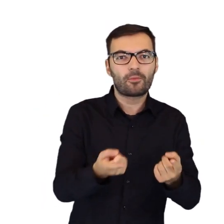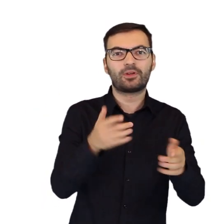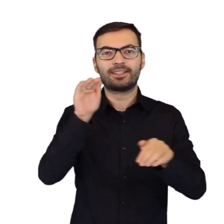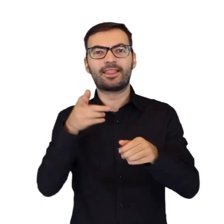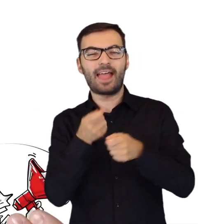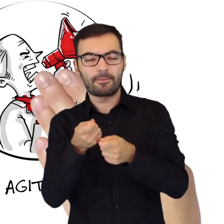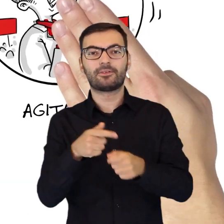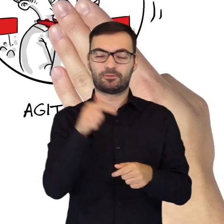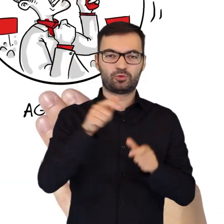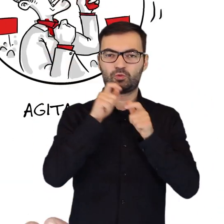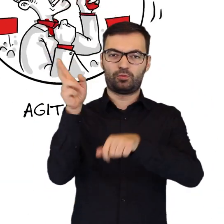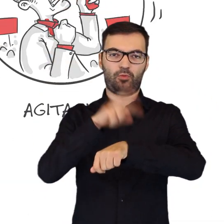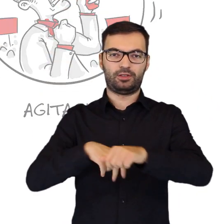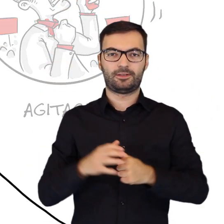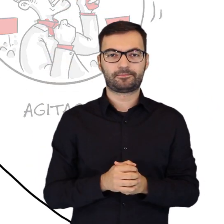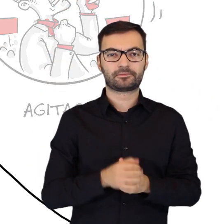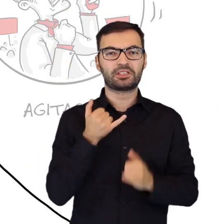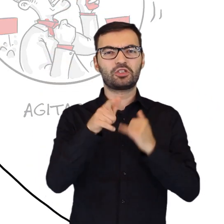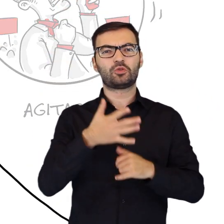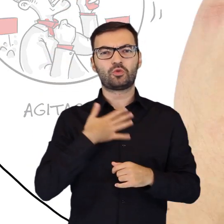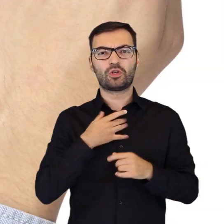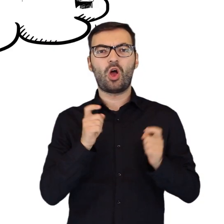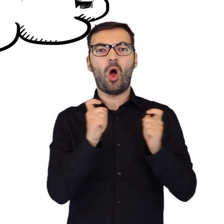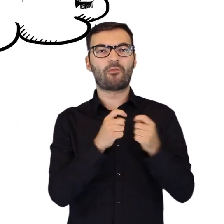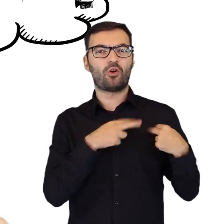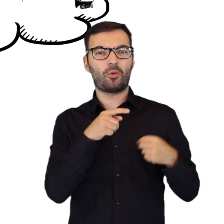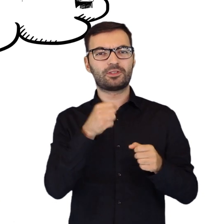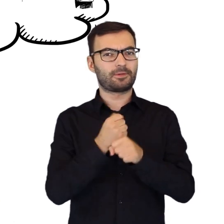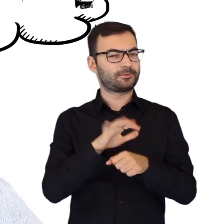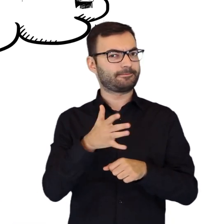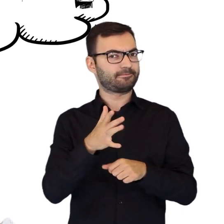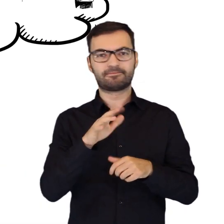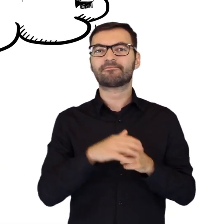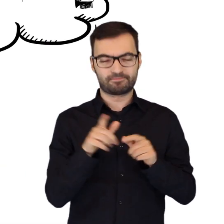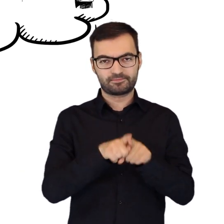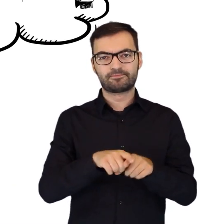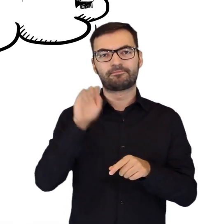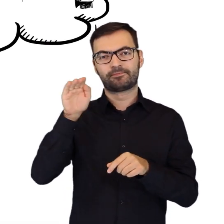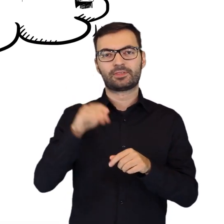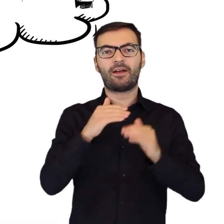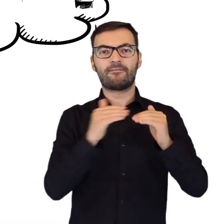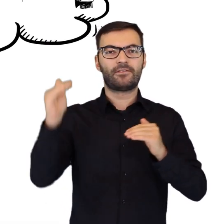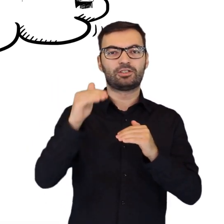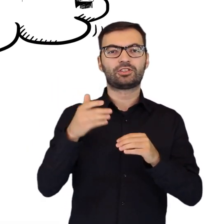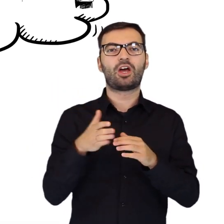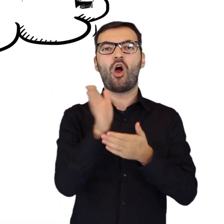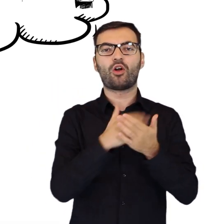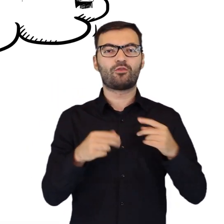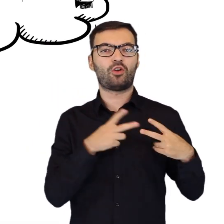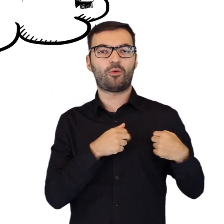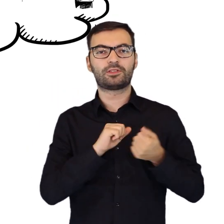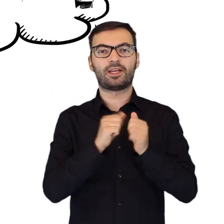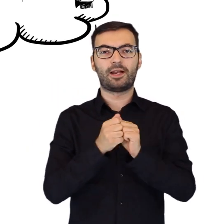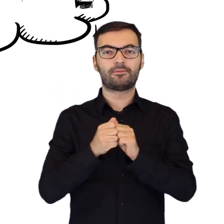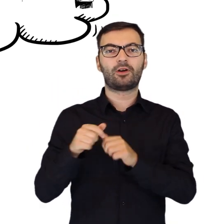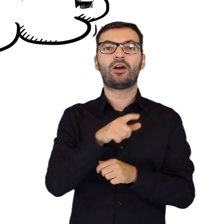plakaty wyborcze albo prowadzi agitację, zgłoś to policji. Jeżeli uważasz, że obwodowa komisja wyborcza pracuje źle, poinformuj